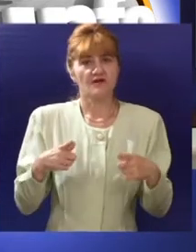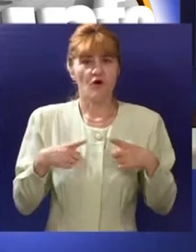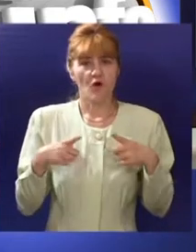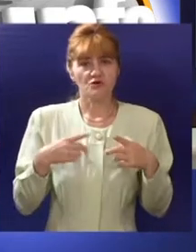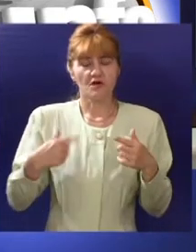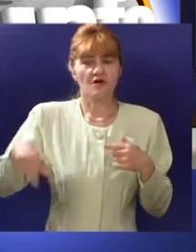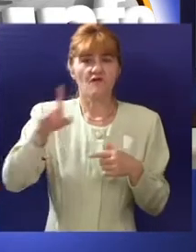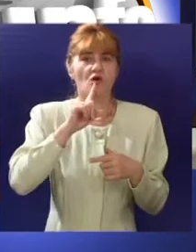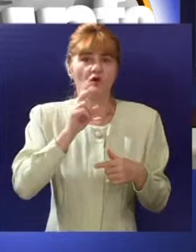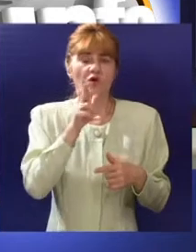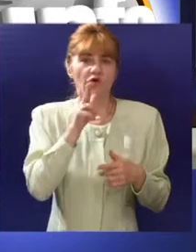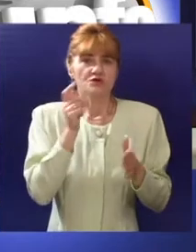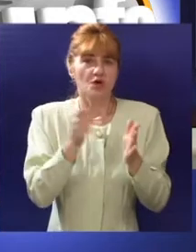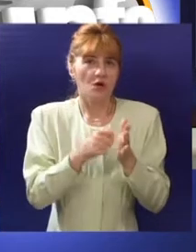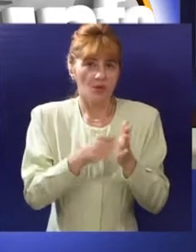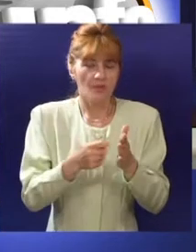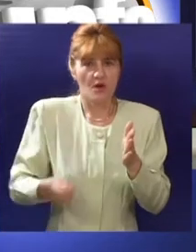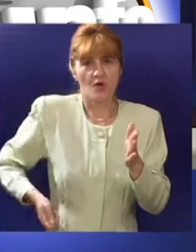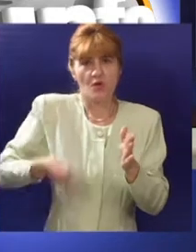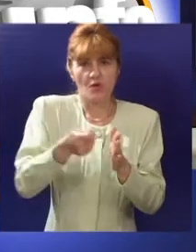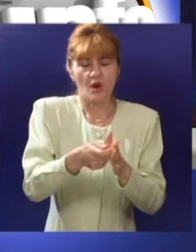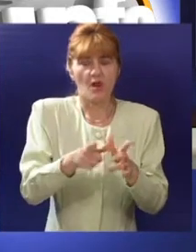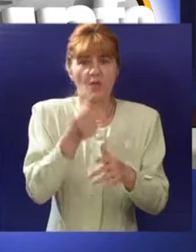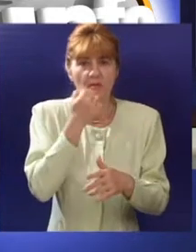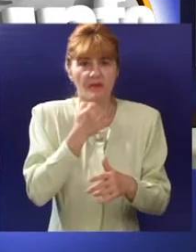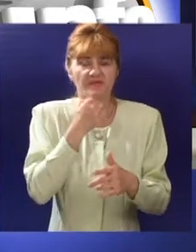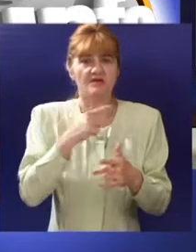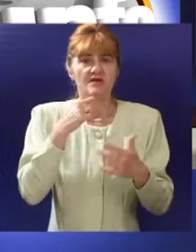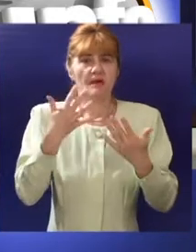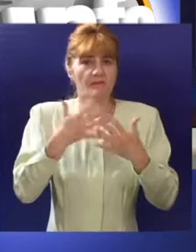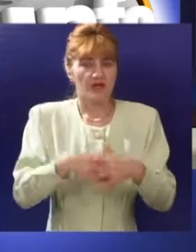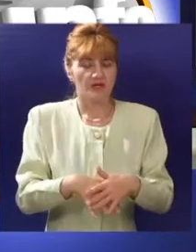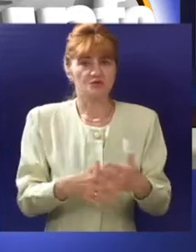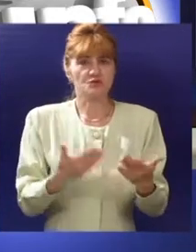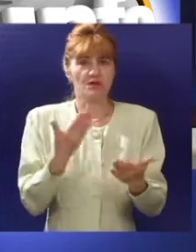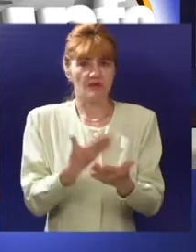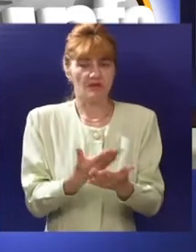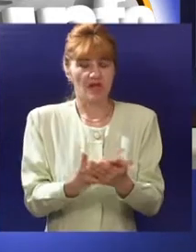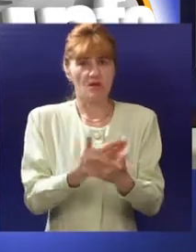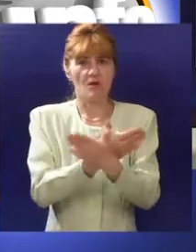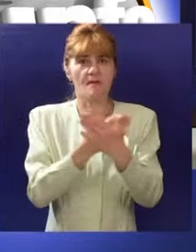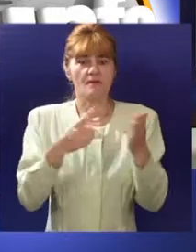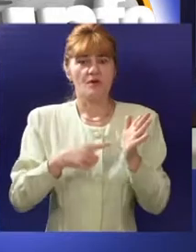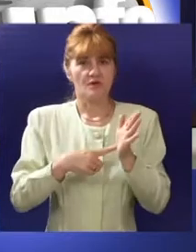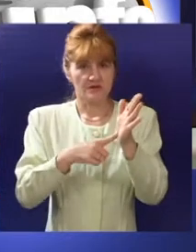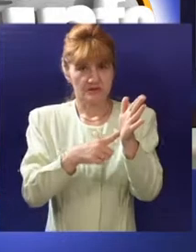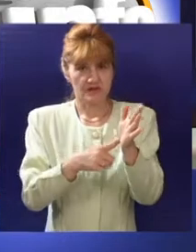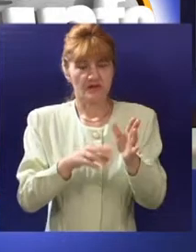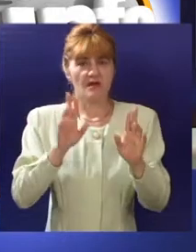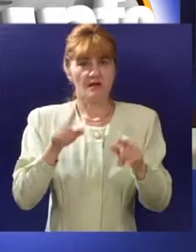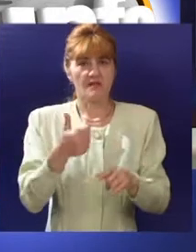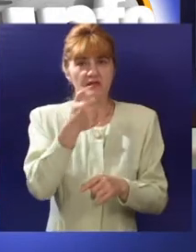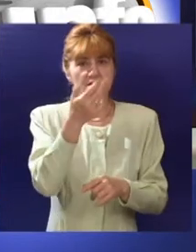toga očekuju veće interesovanje stranih investitora za ulaganje u privredne zone i domaća preduzeća. Na sajmu Real Viena nastupa